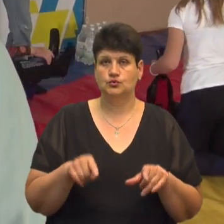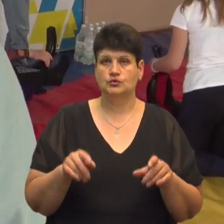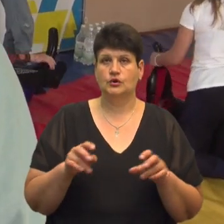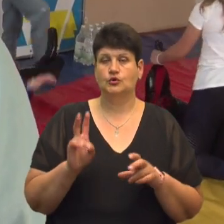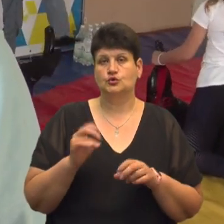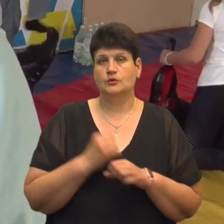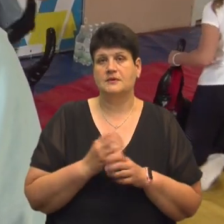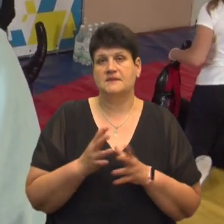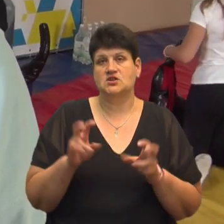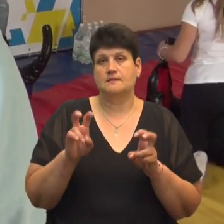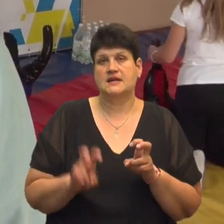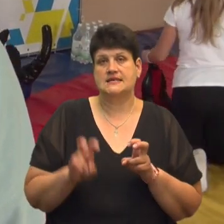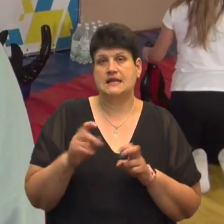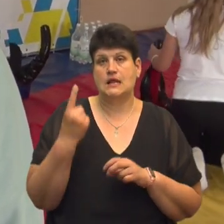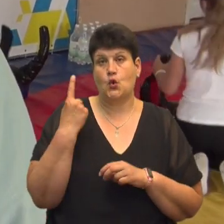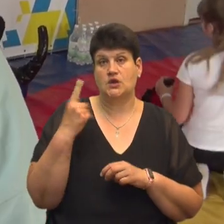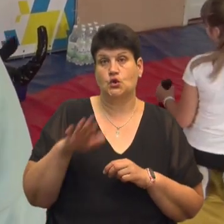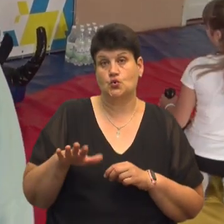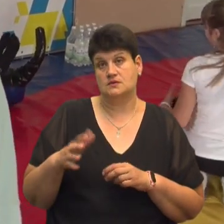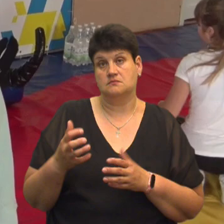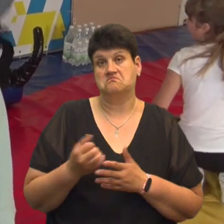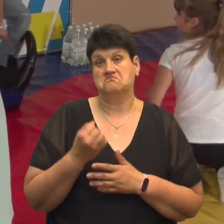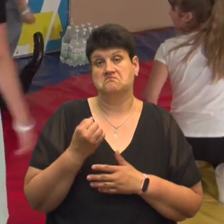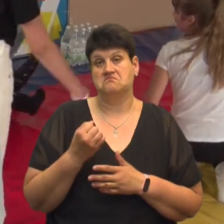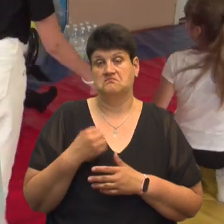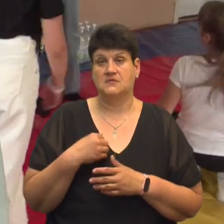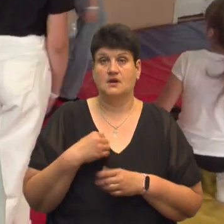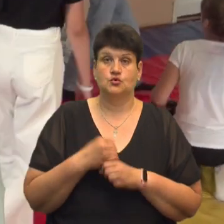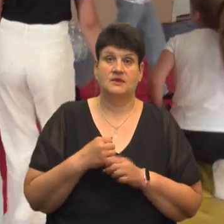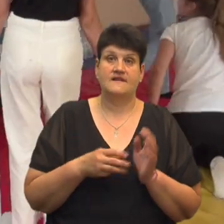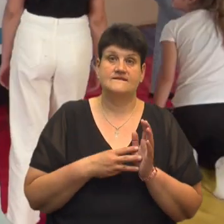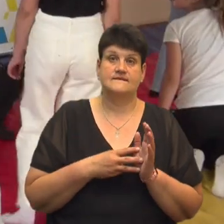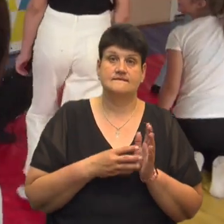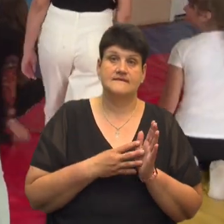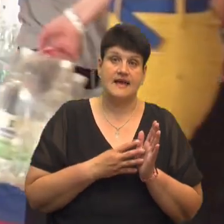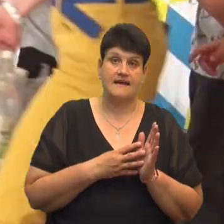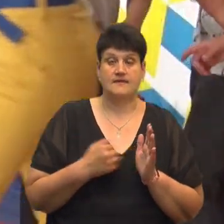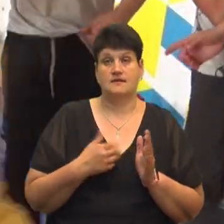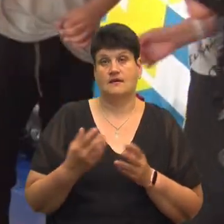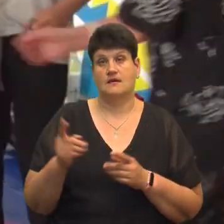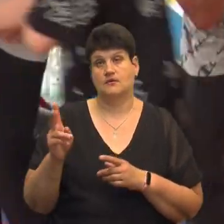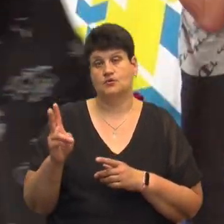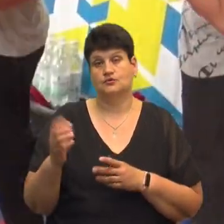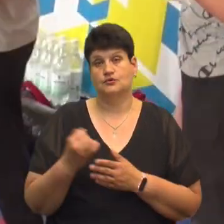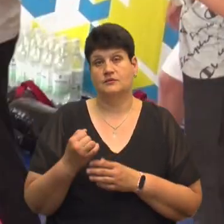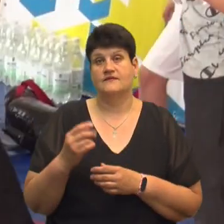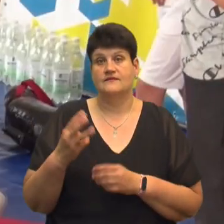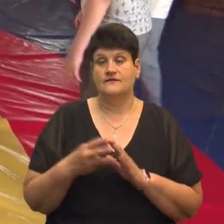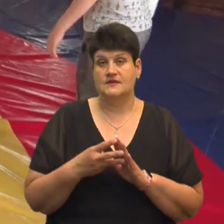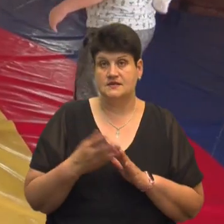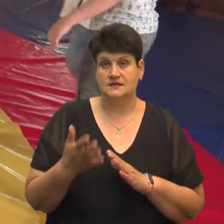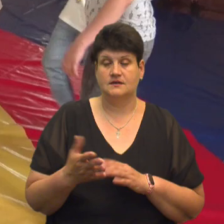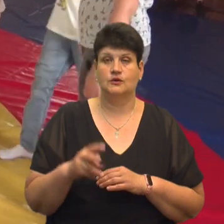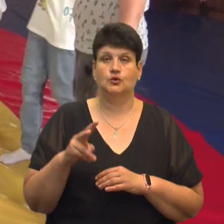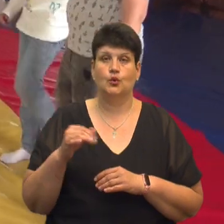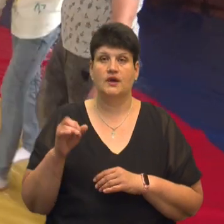одній нозі, той получив панамку. І якщо було 9, то вона зробила 8. Той получила панамку. Лук'ян Головко був капітаном